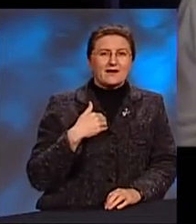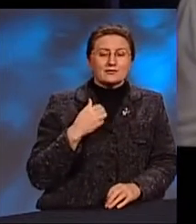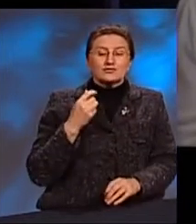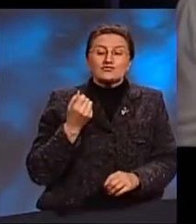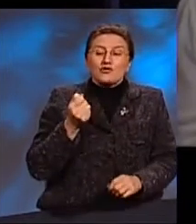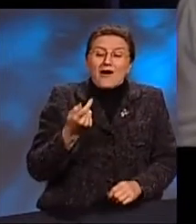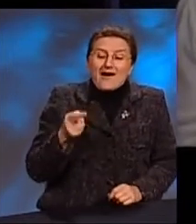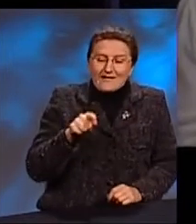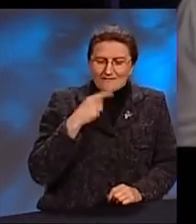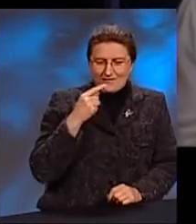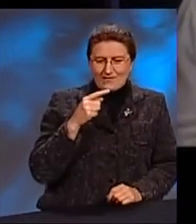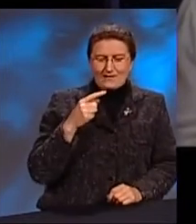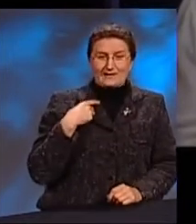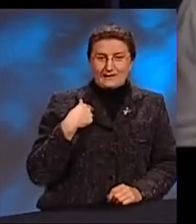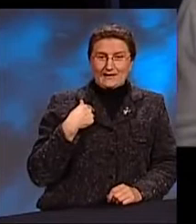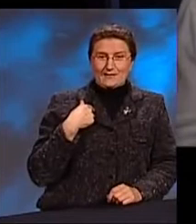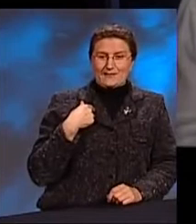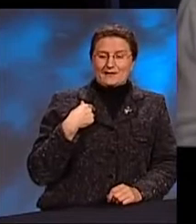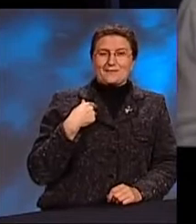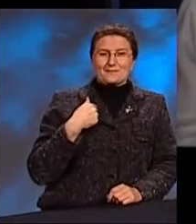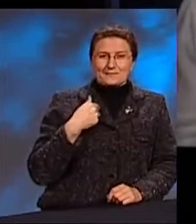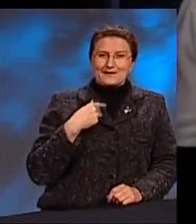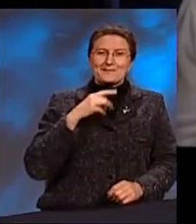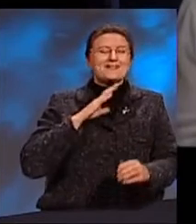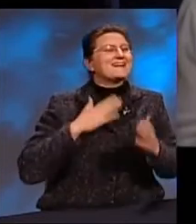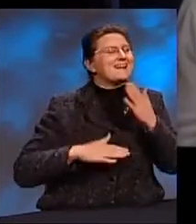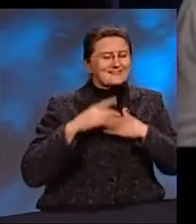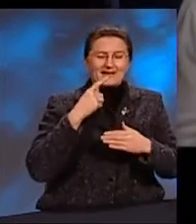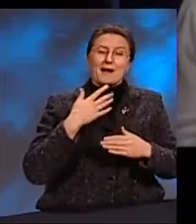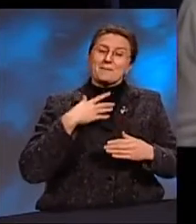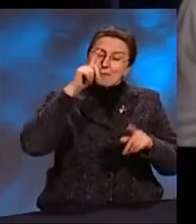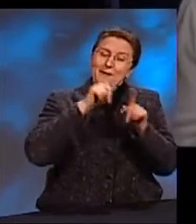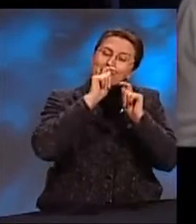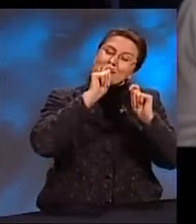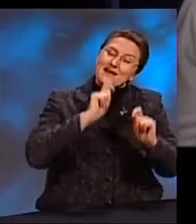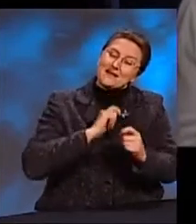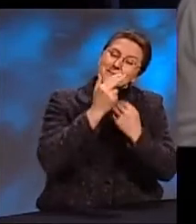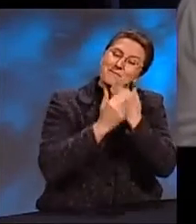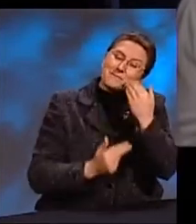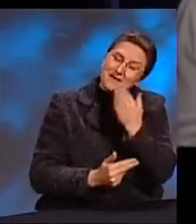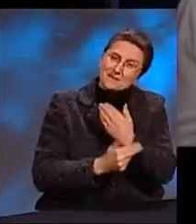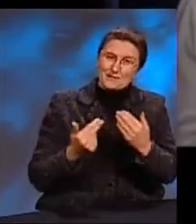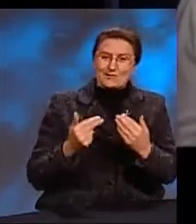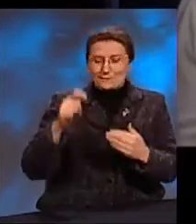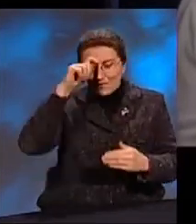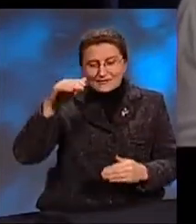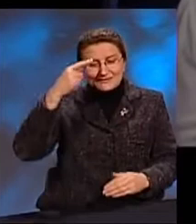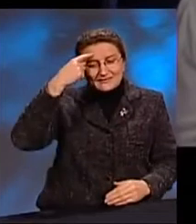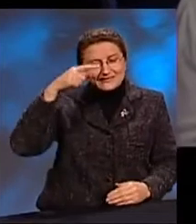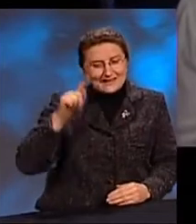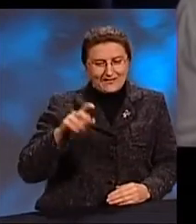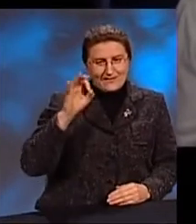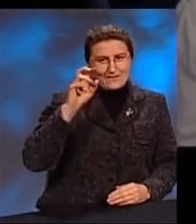этого говорила ему о Боге И он, когда приезжал из дома Он такой был радостный Говорил, а мне брат подарил Библию То есть он уже знал